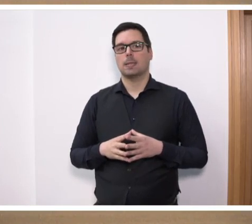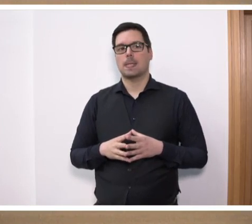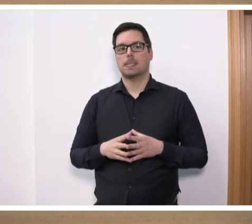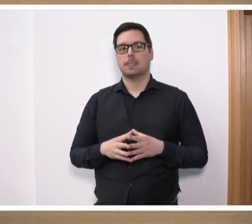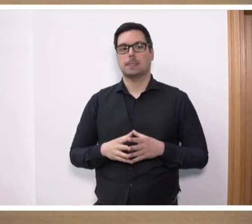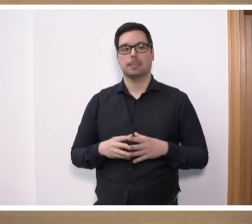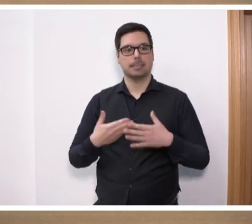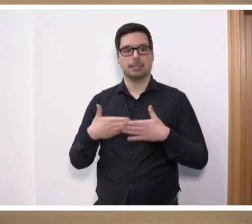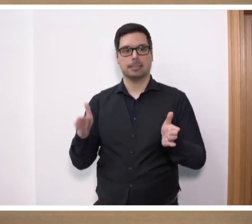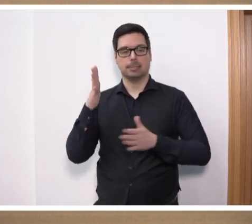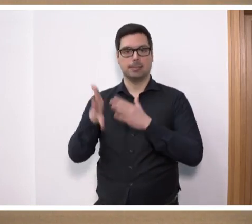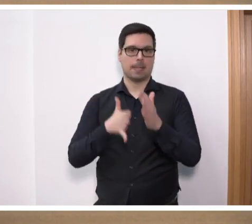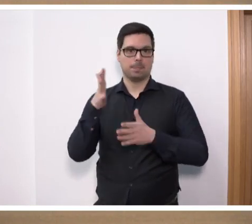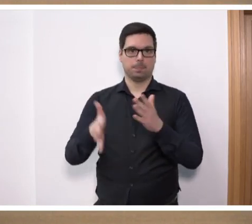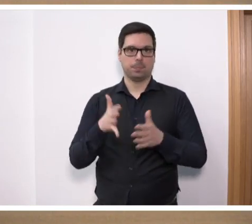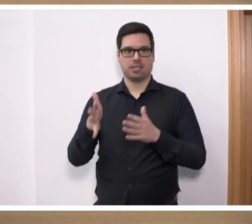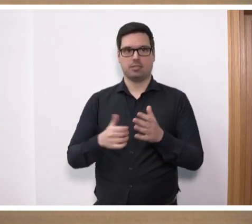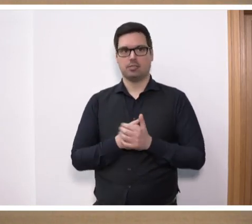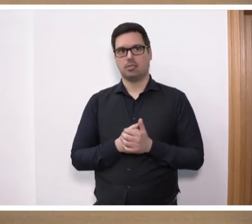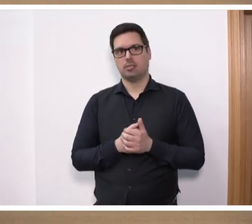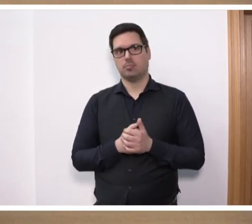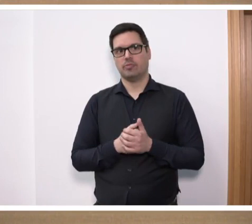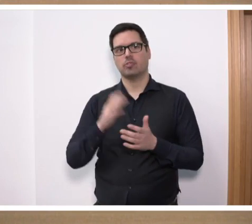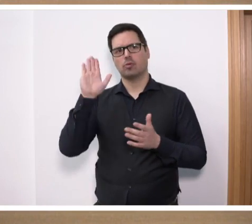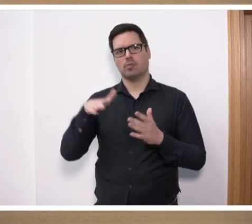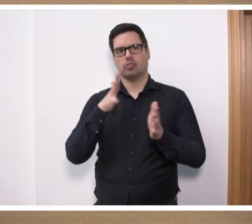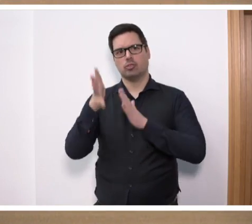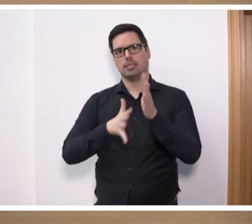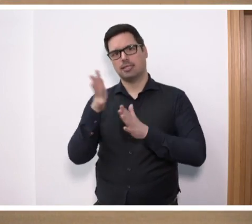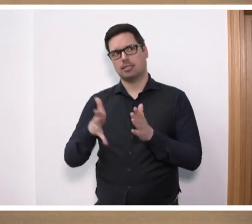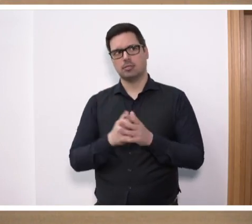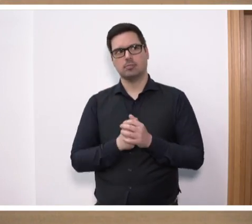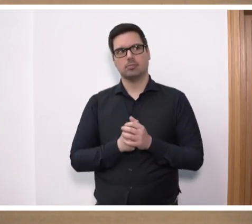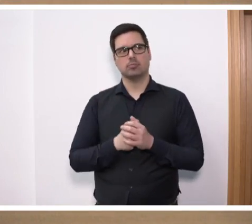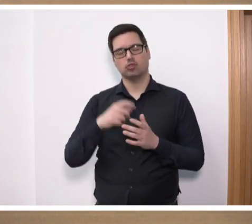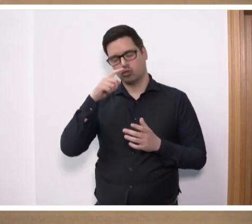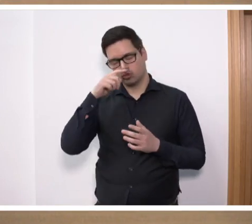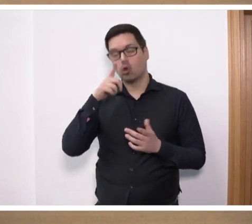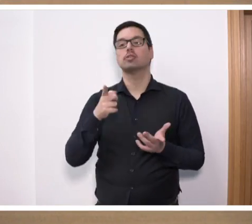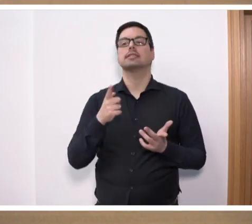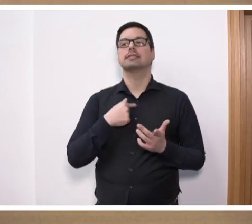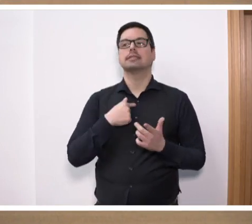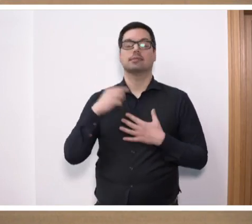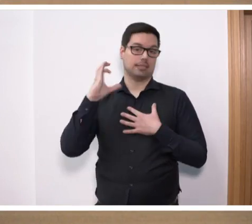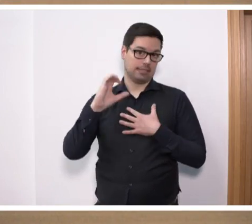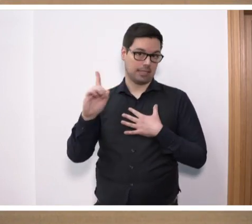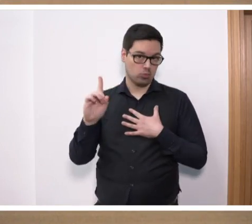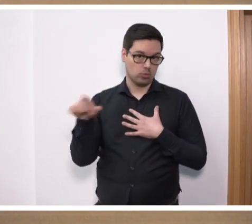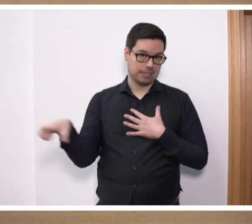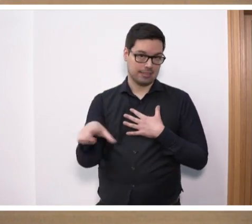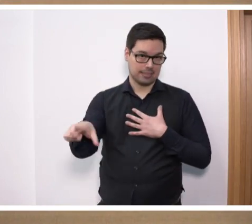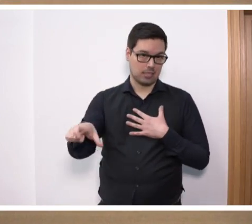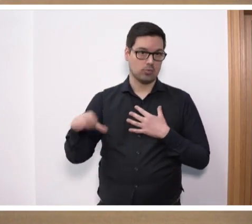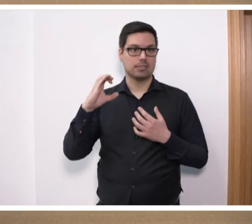Ihnen auch offen, das ist ja auch vielleicht so ein bisschen falsch dargestellt worden, wir sind unheimlich stolz als CDU-Saar, aber auch als CDU